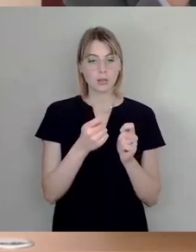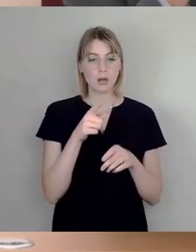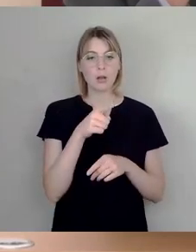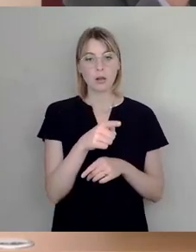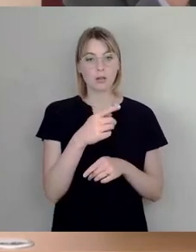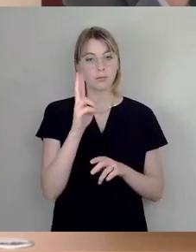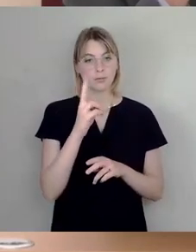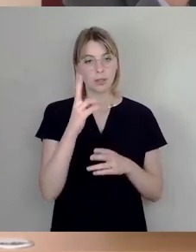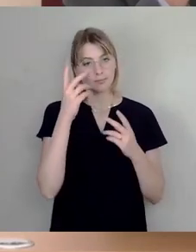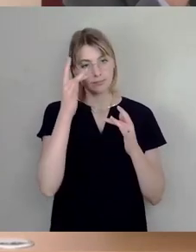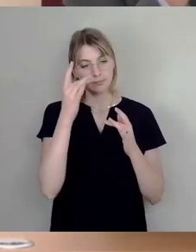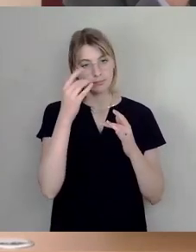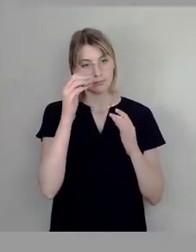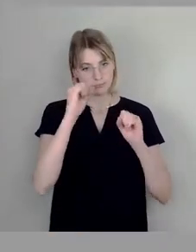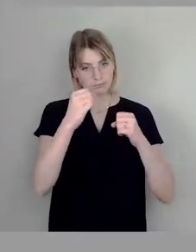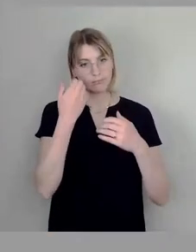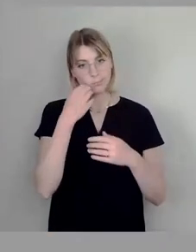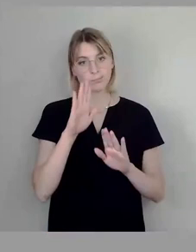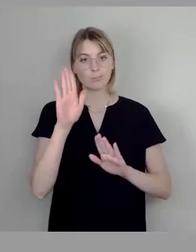bitte ich um das Stimmzeichen.